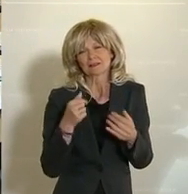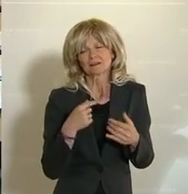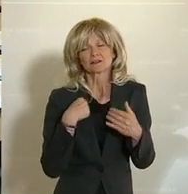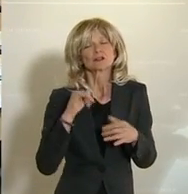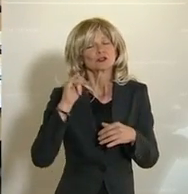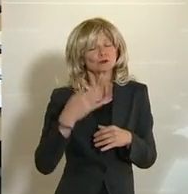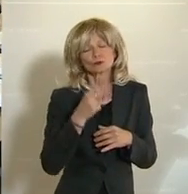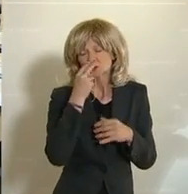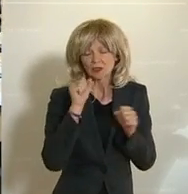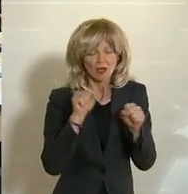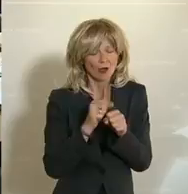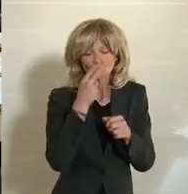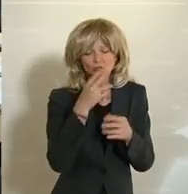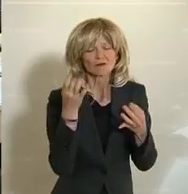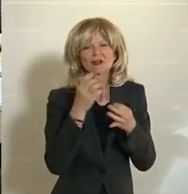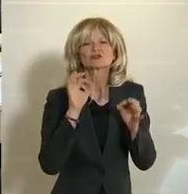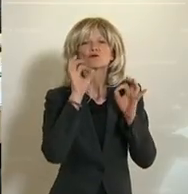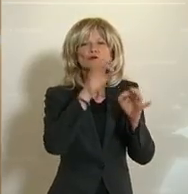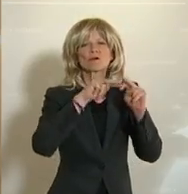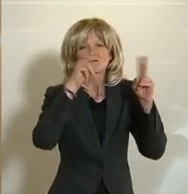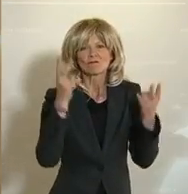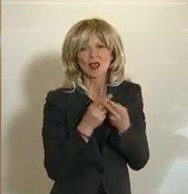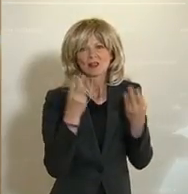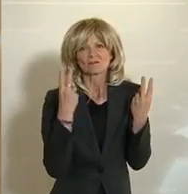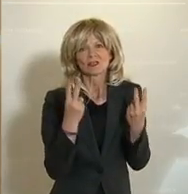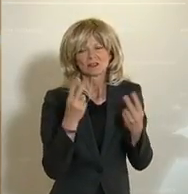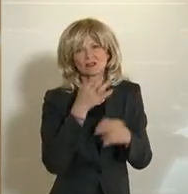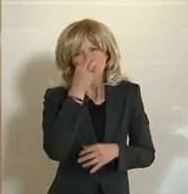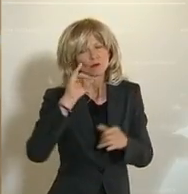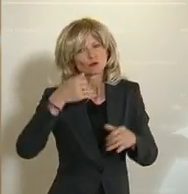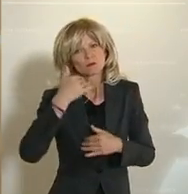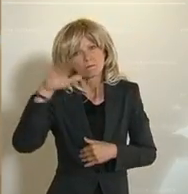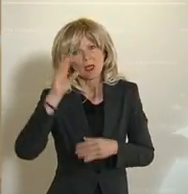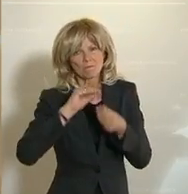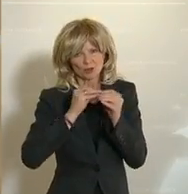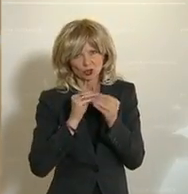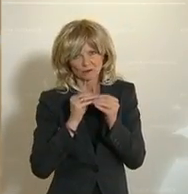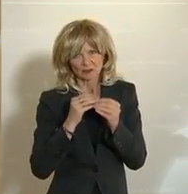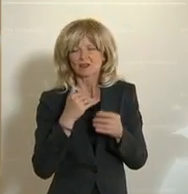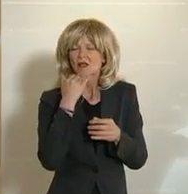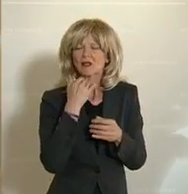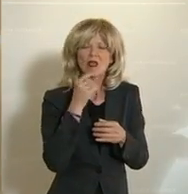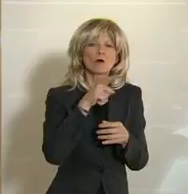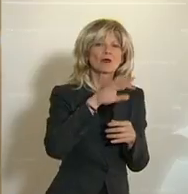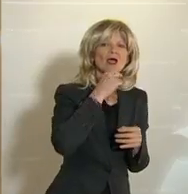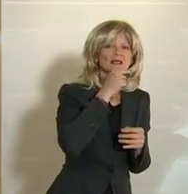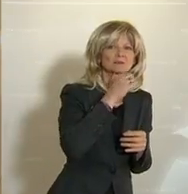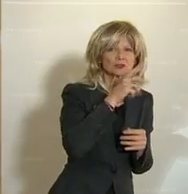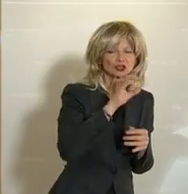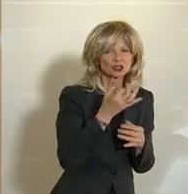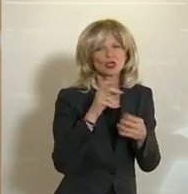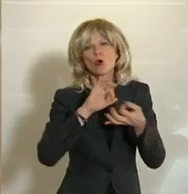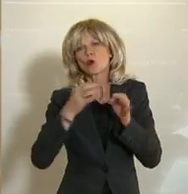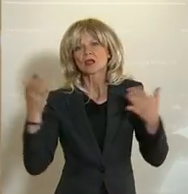der Welt wichtigen Fragen mehr beschäftigen. Ob das die SDGs sind, ob das der Klimawandel ist